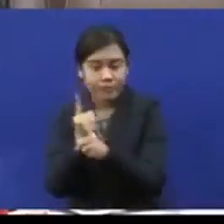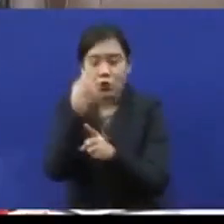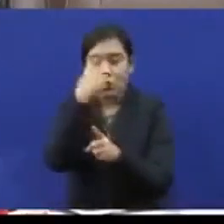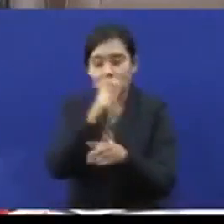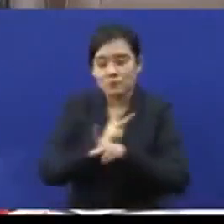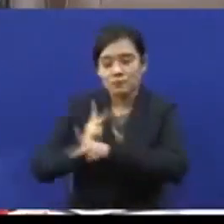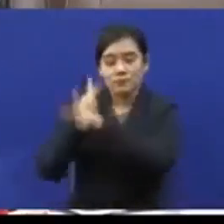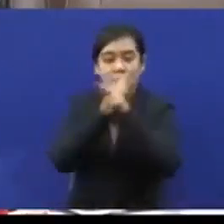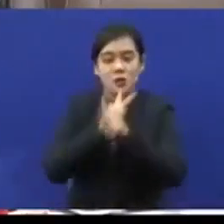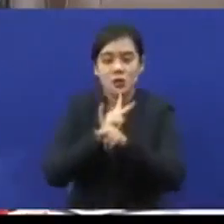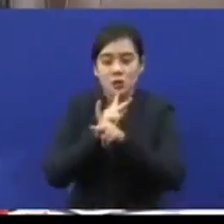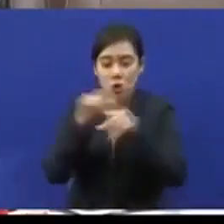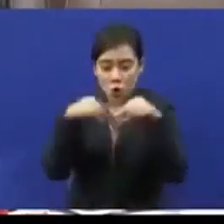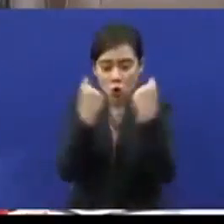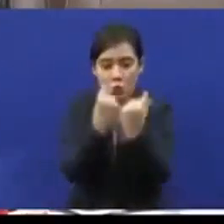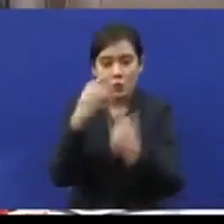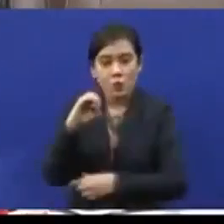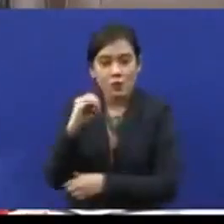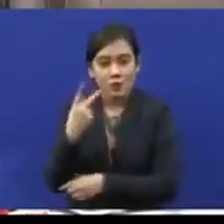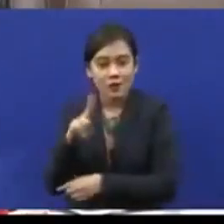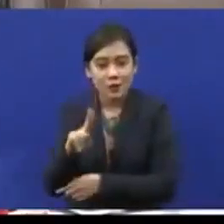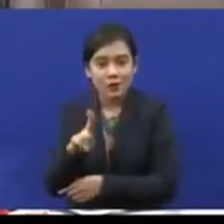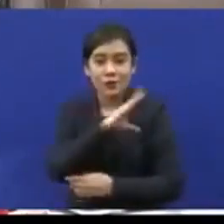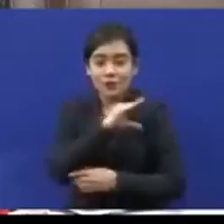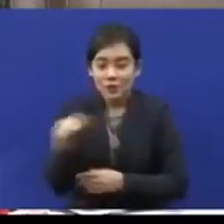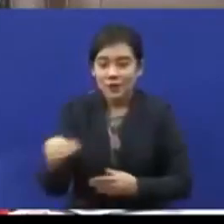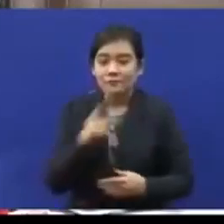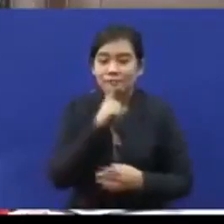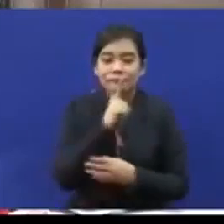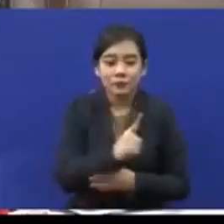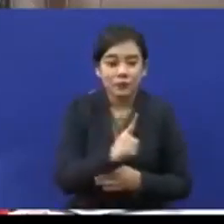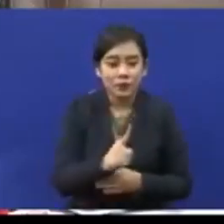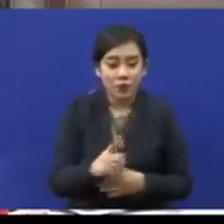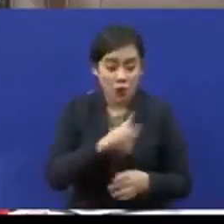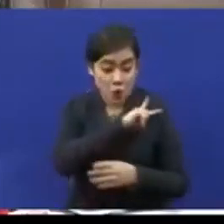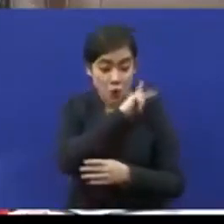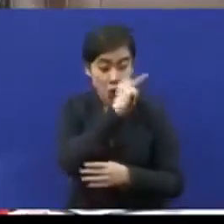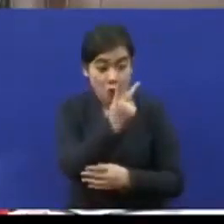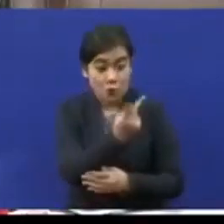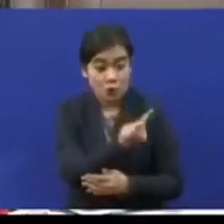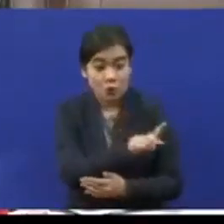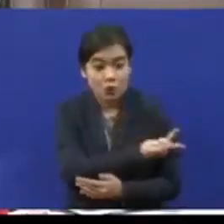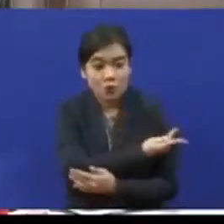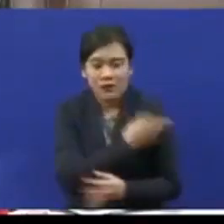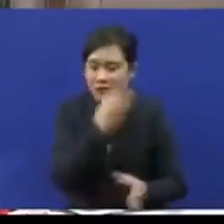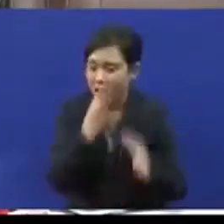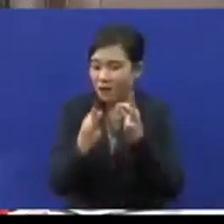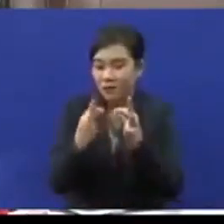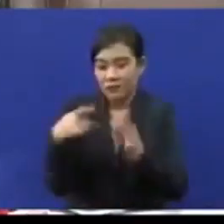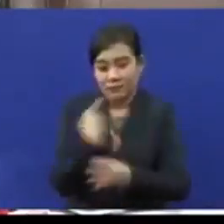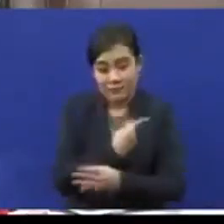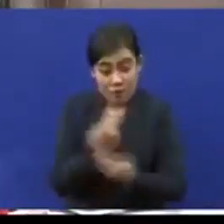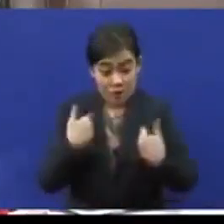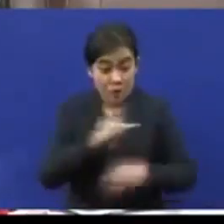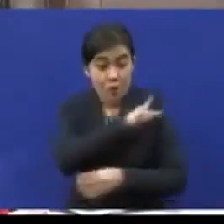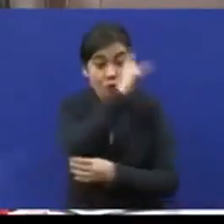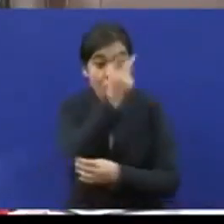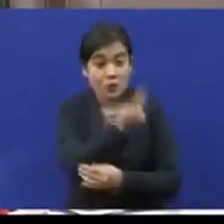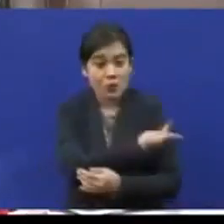golongan OKU. Sememangnya, dari segi bidang kuasa, kuasa jika kita ada kuasa